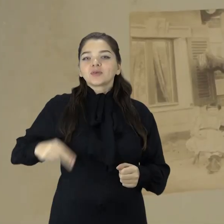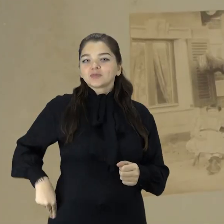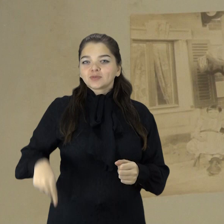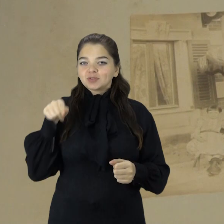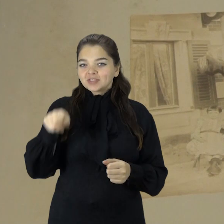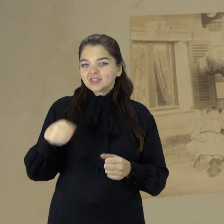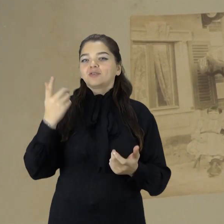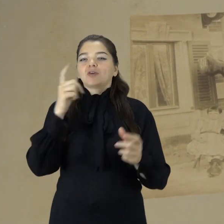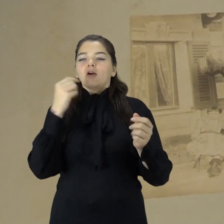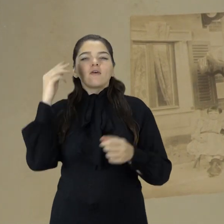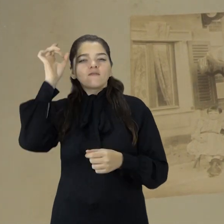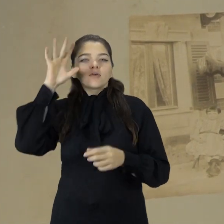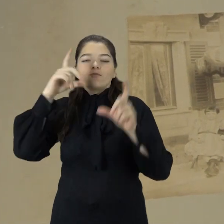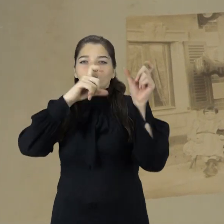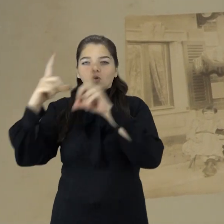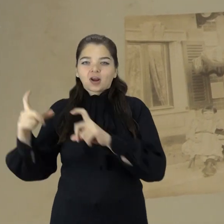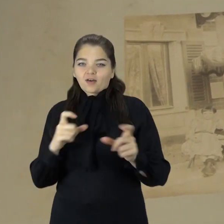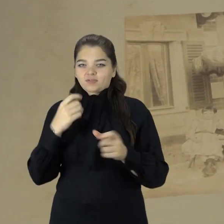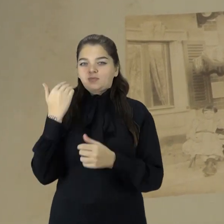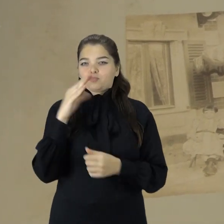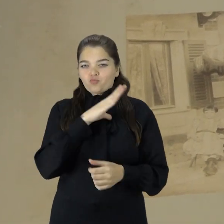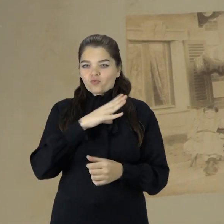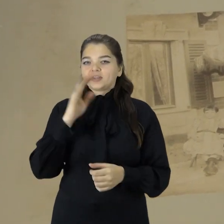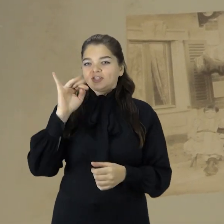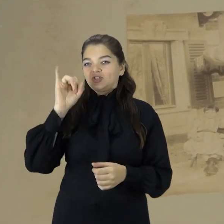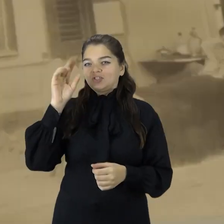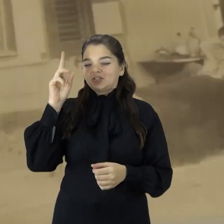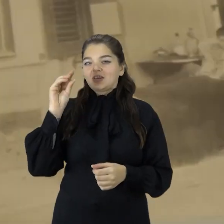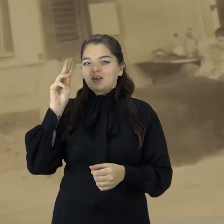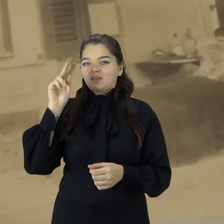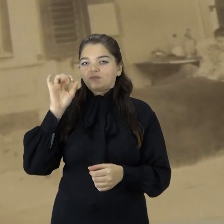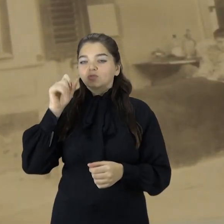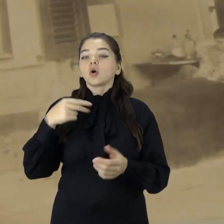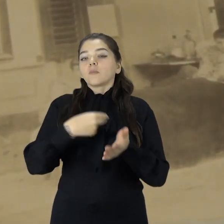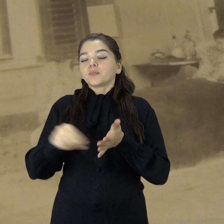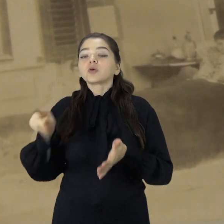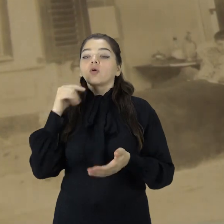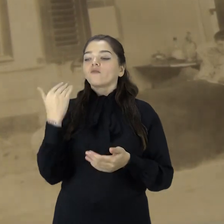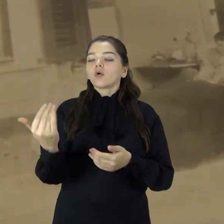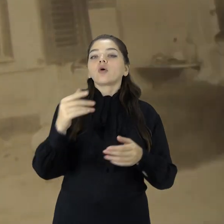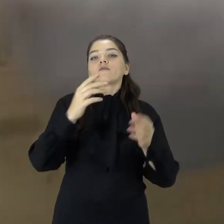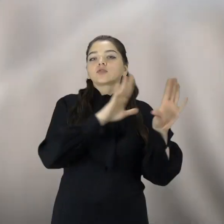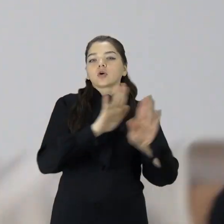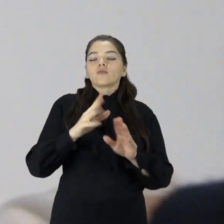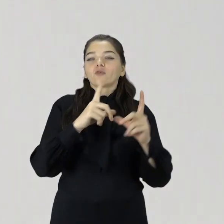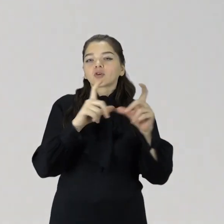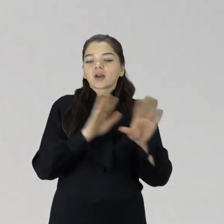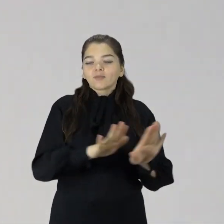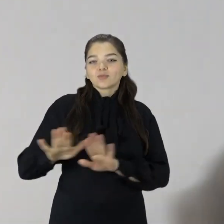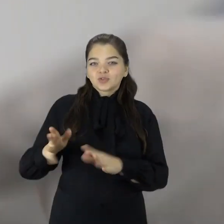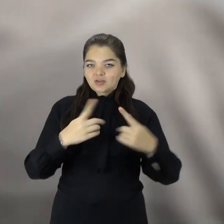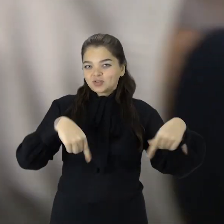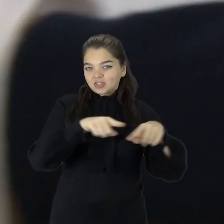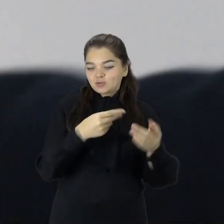keliautojų ir kolekcininko XIX amžiaus fotografijas įsigijo Šiauliu užros muzijaus fotografijos skyrus. Įdomu tai, kad apie